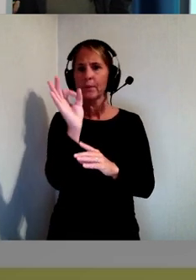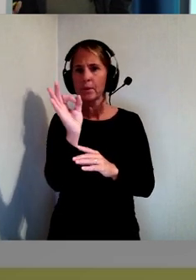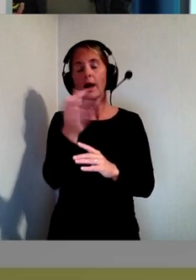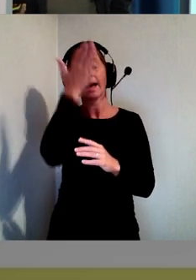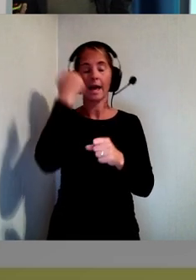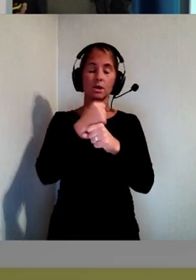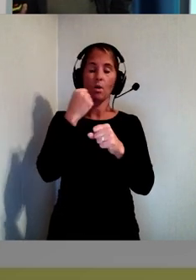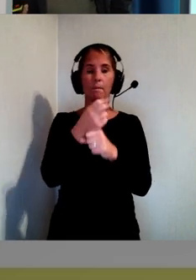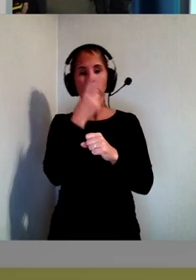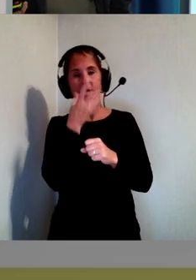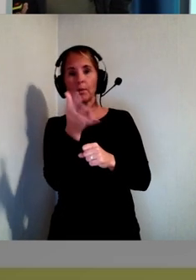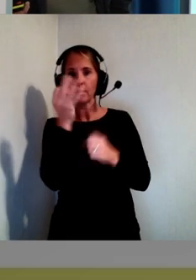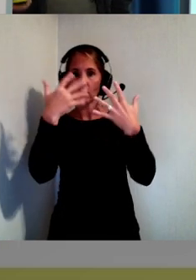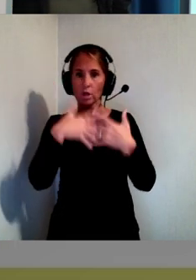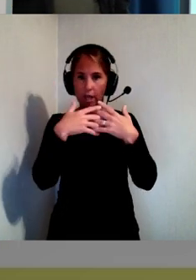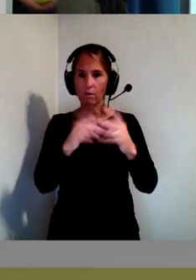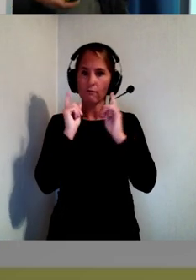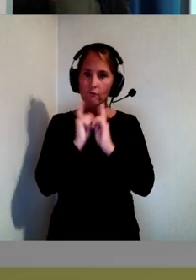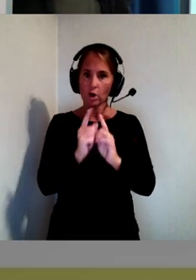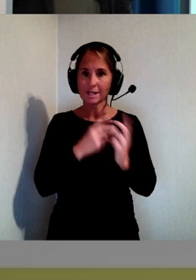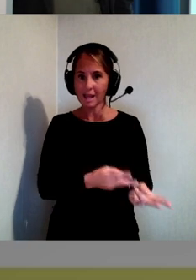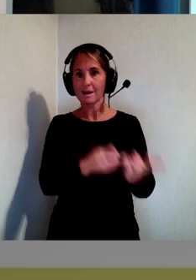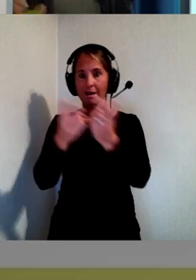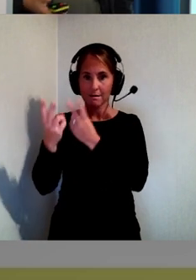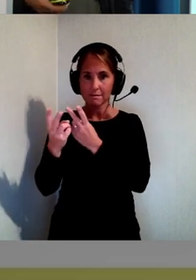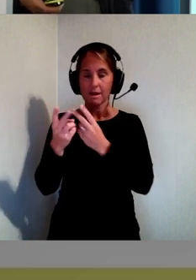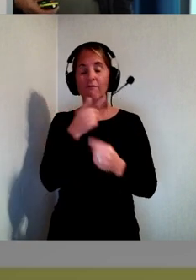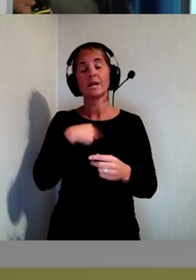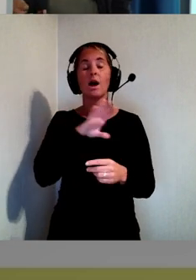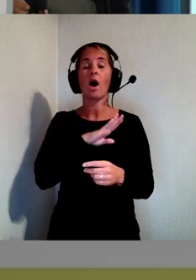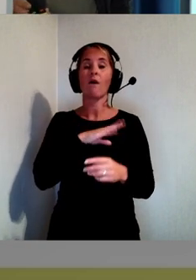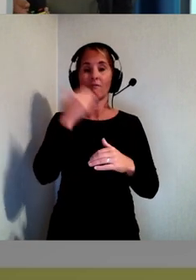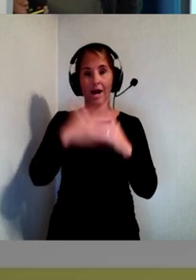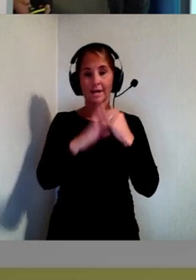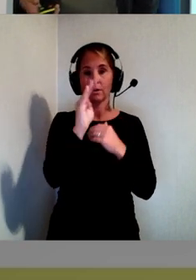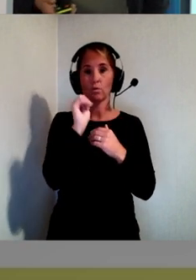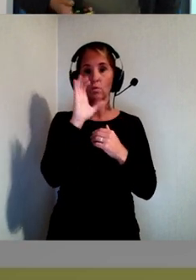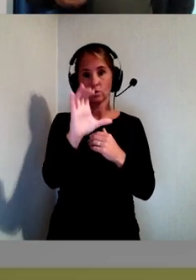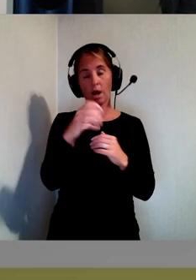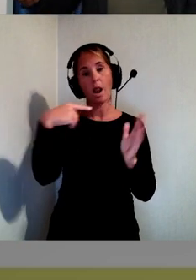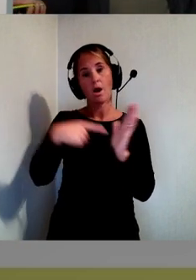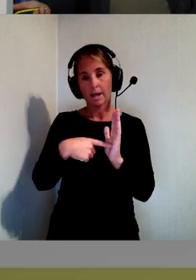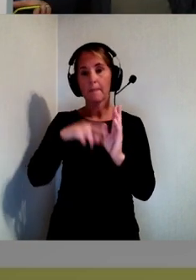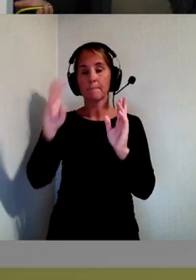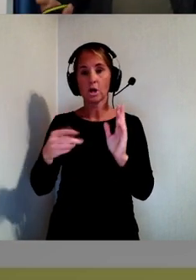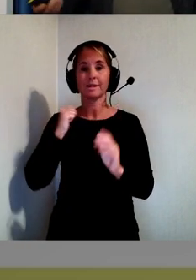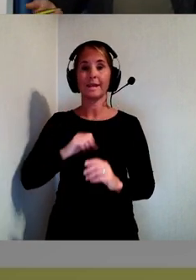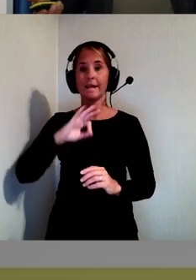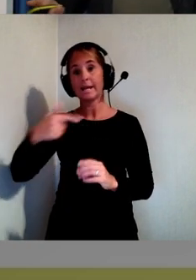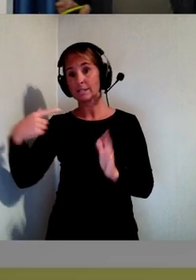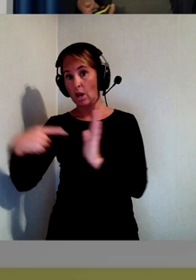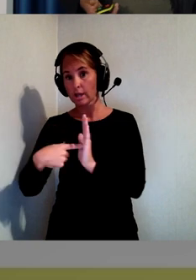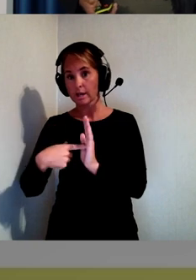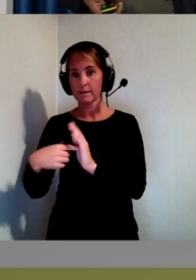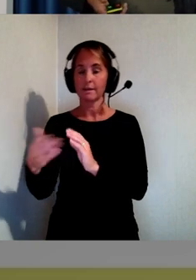följa standard. Och där har vi ju nu doslagen och sen kommer tillgänglighetslagen. Och sen när vi går till höger. Den är lite